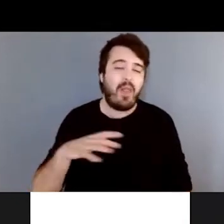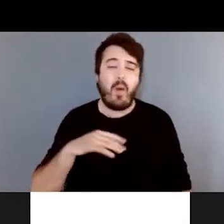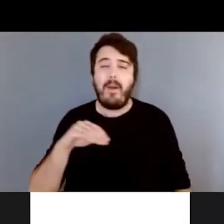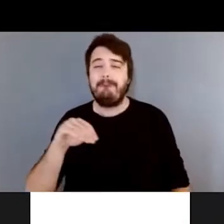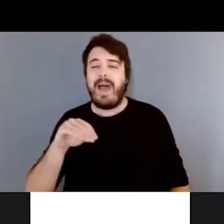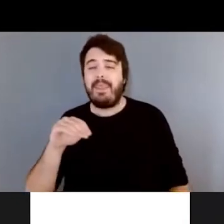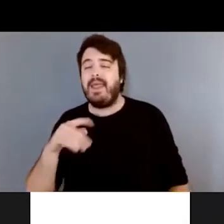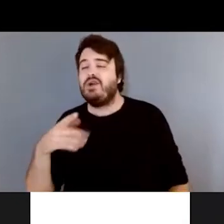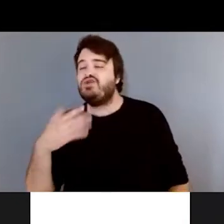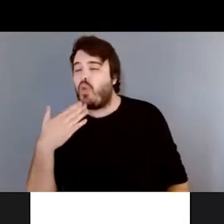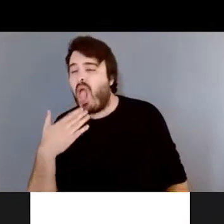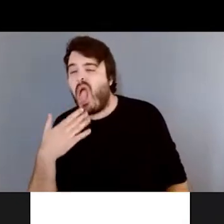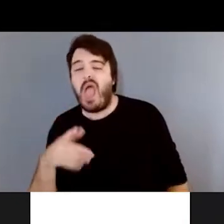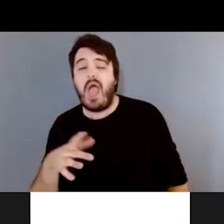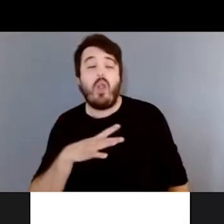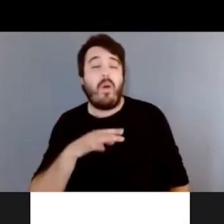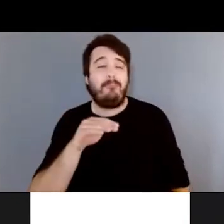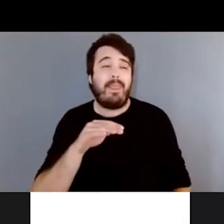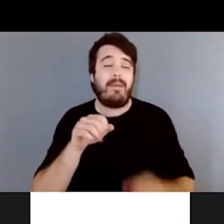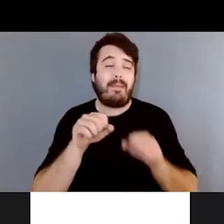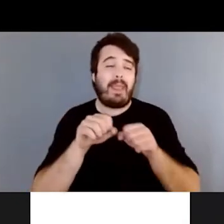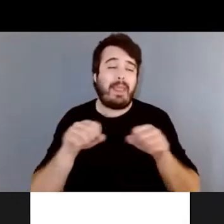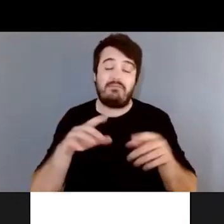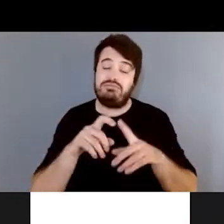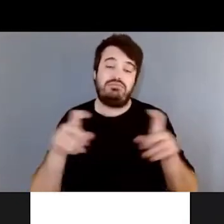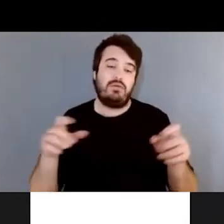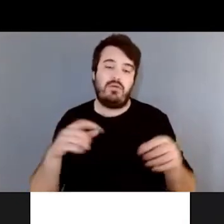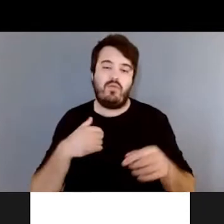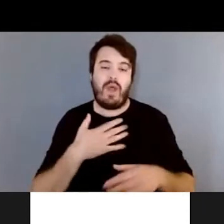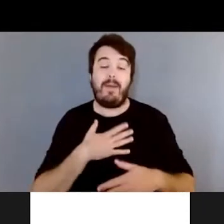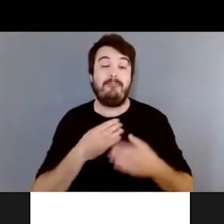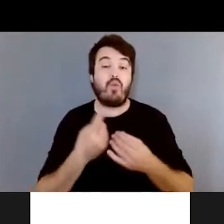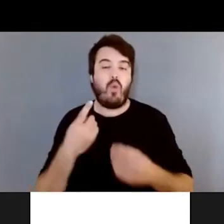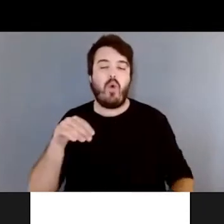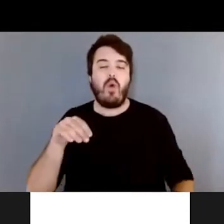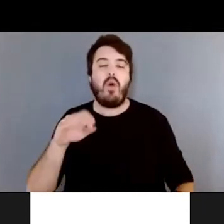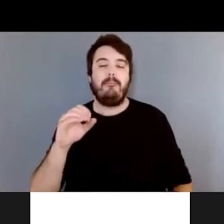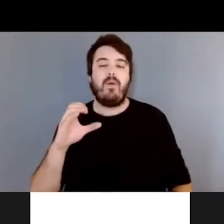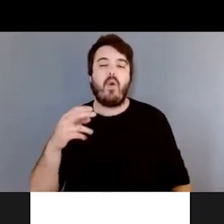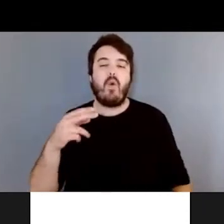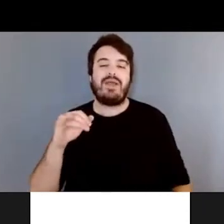La menthe que j'aime beaucoup, la variété, c'est la mojito. Mojito mint.